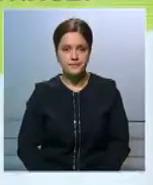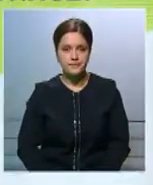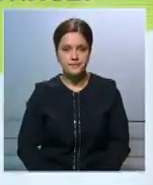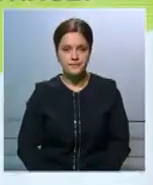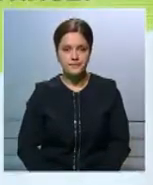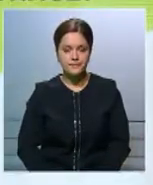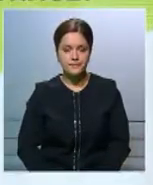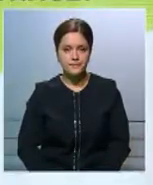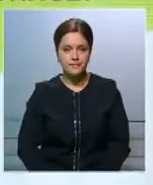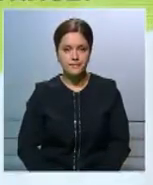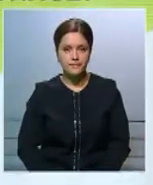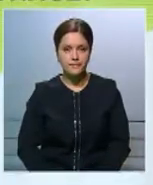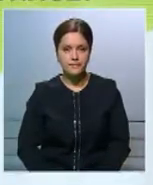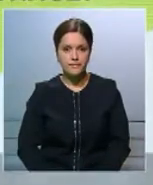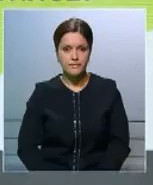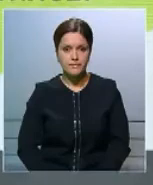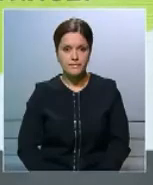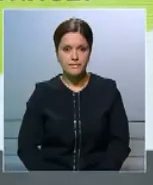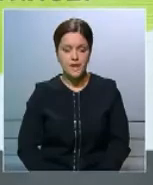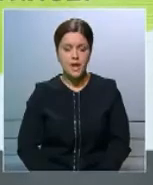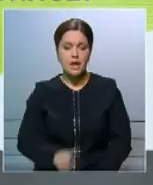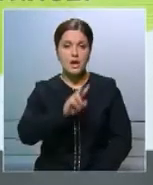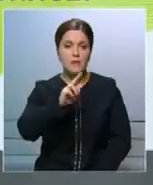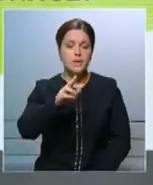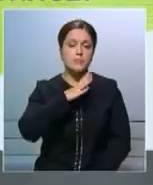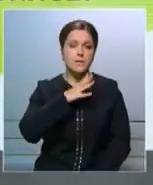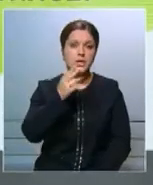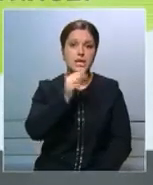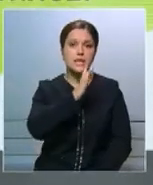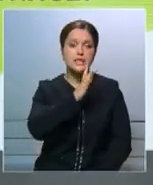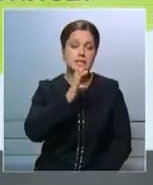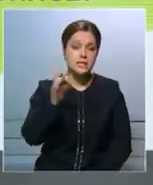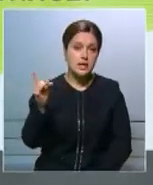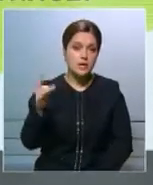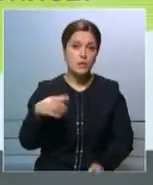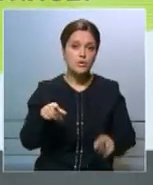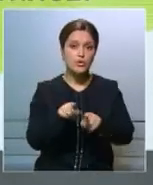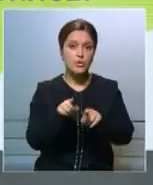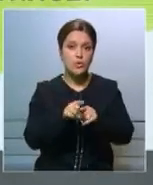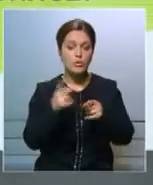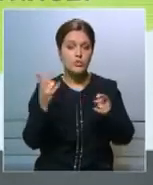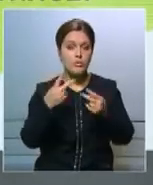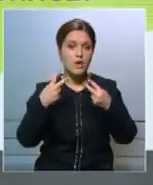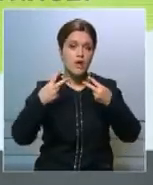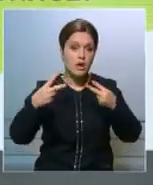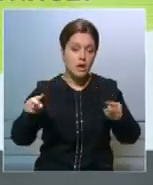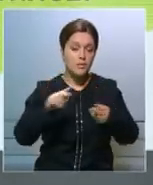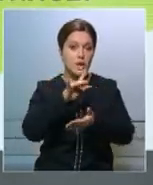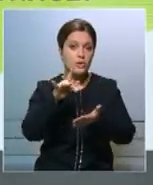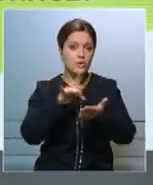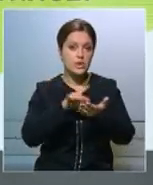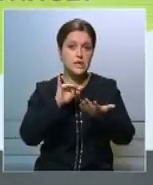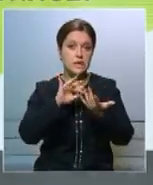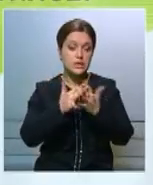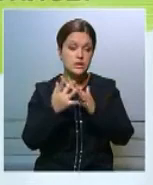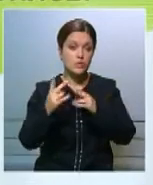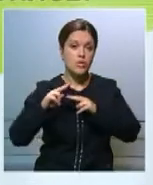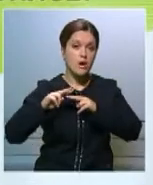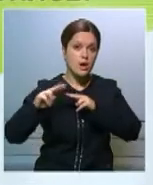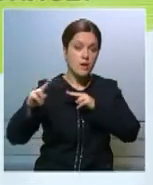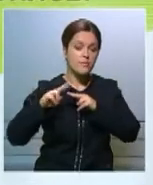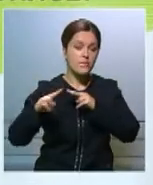Этот постулат, он и в советское время был стирать разницу между городом и деревней. Он сейчас